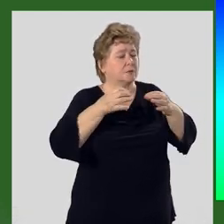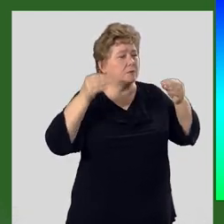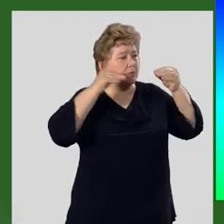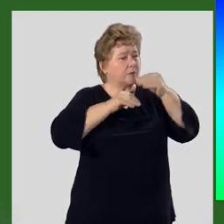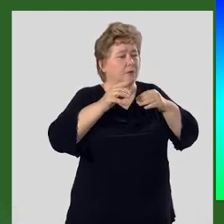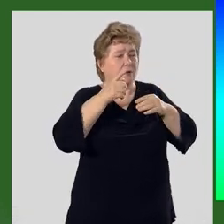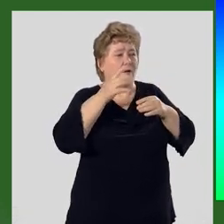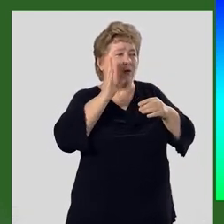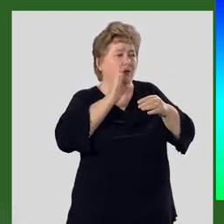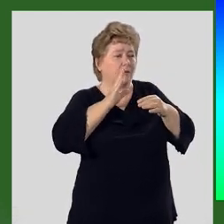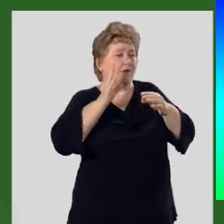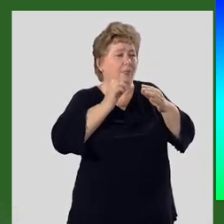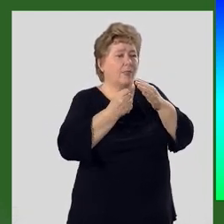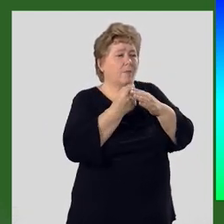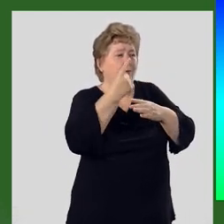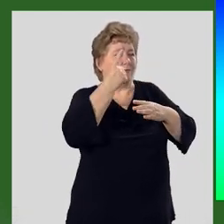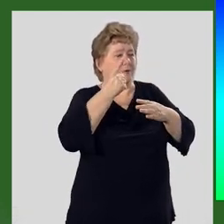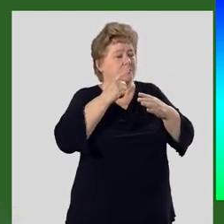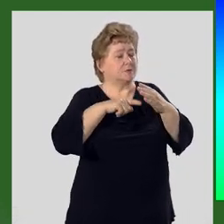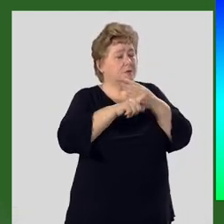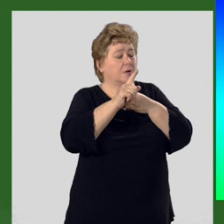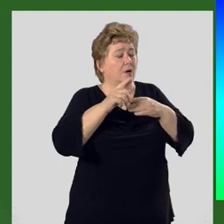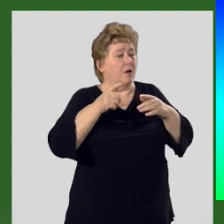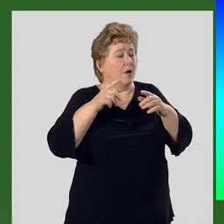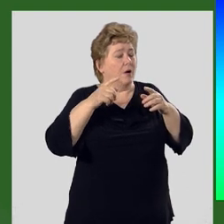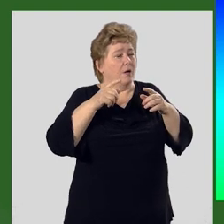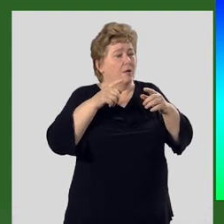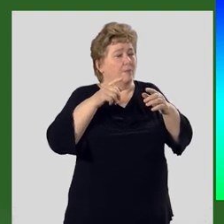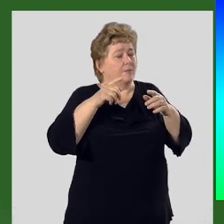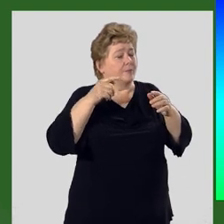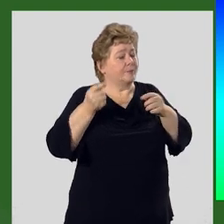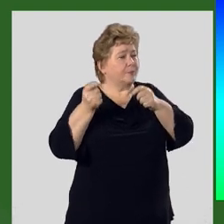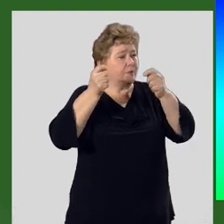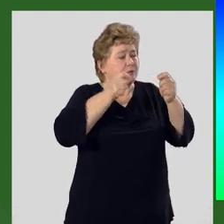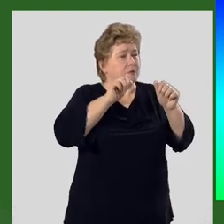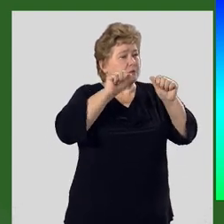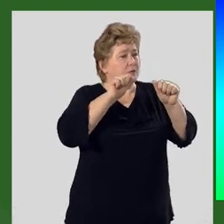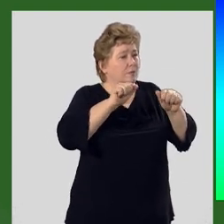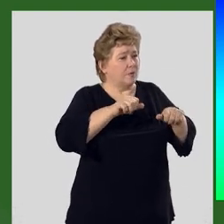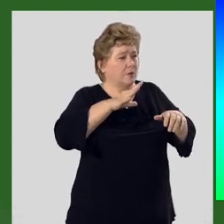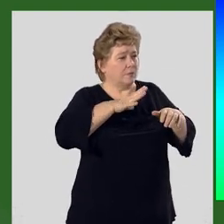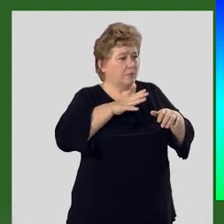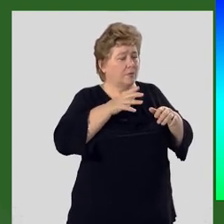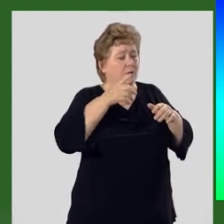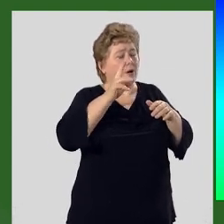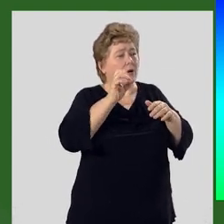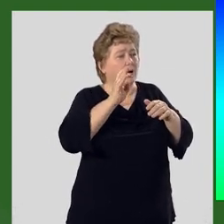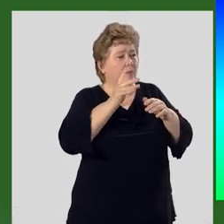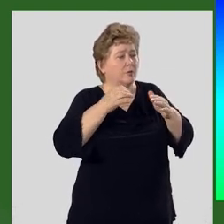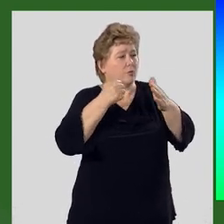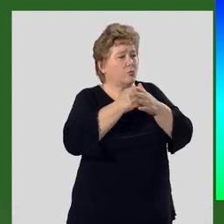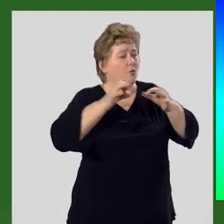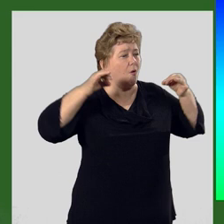гидросфера, появляться вода. По одной из гипотез ее могли занести кометы. До океанов, конечно, было еще